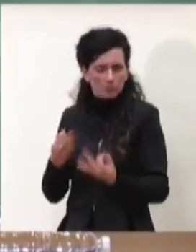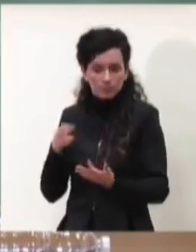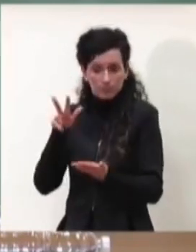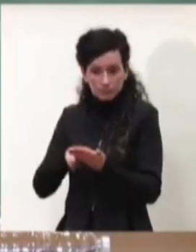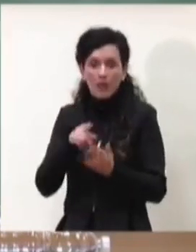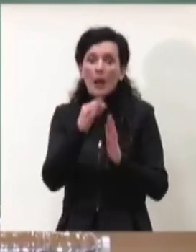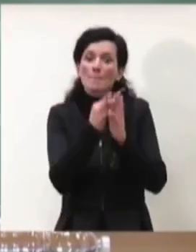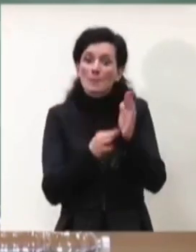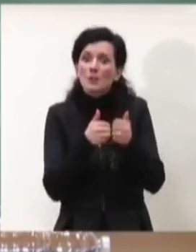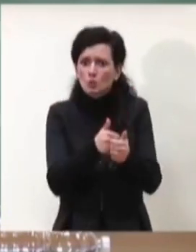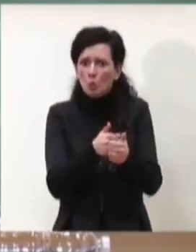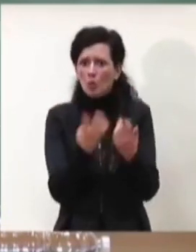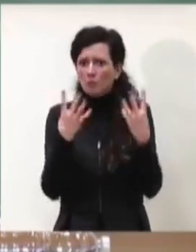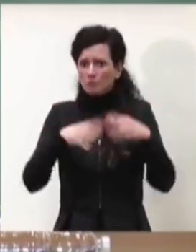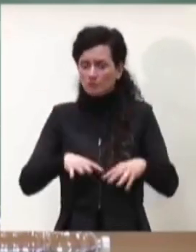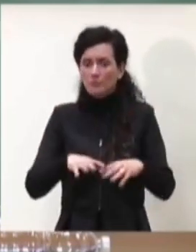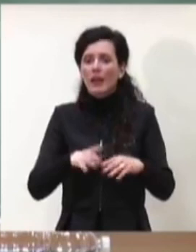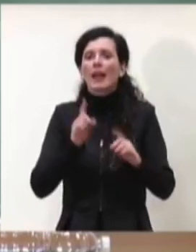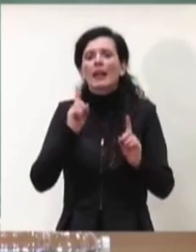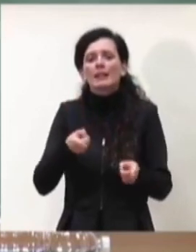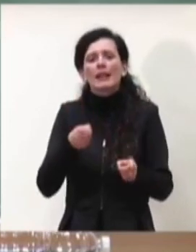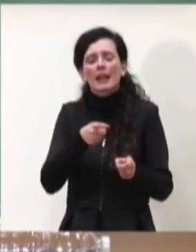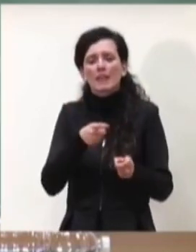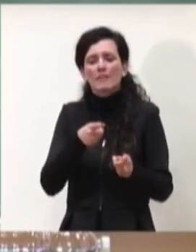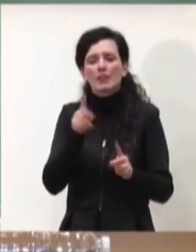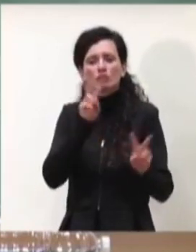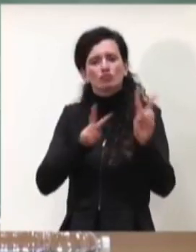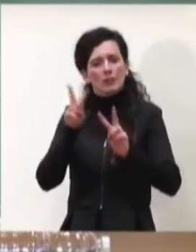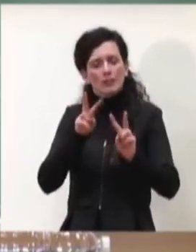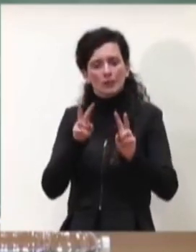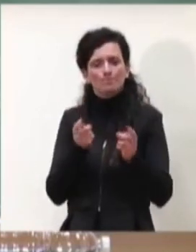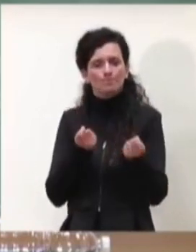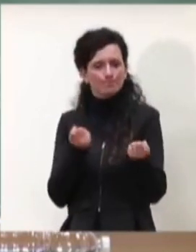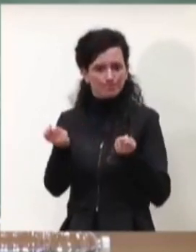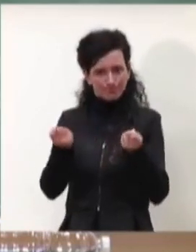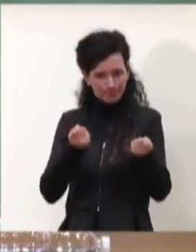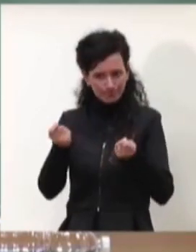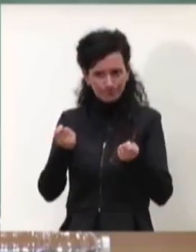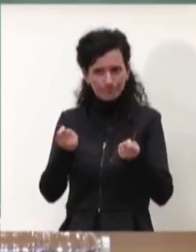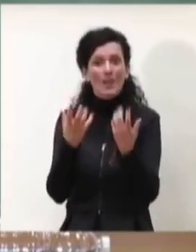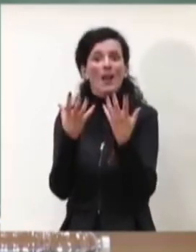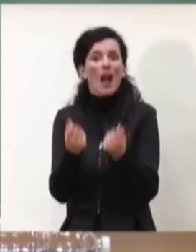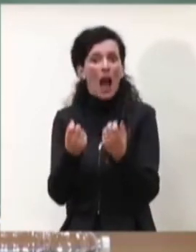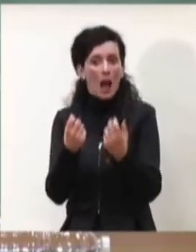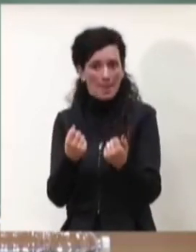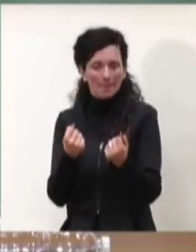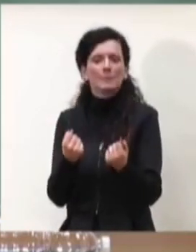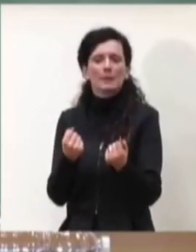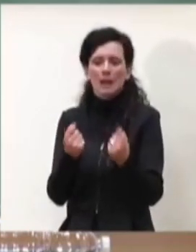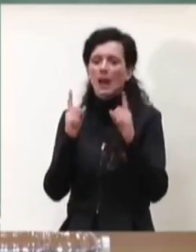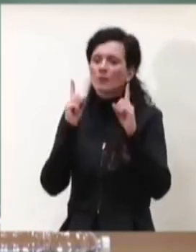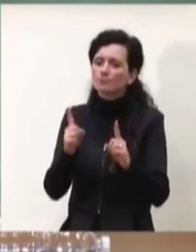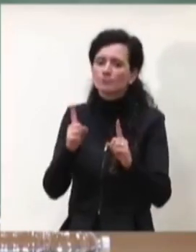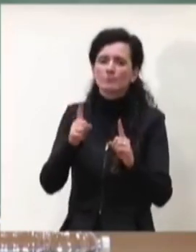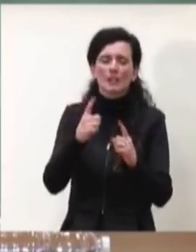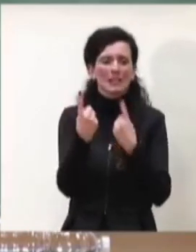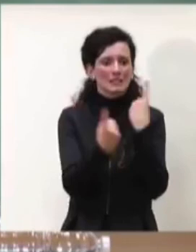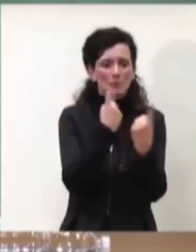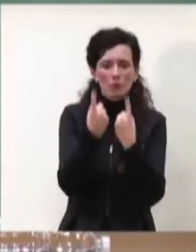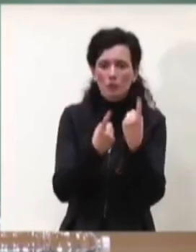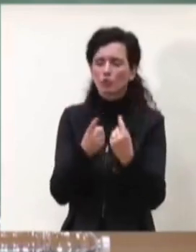tratta adesso di modularle, applicarle nei diversi contesti paese, regioni e